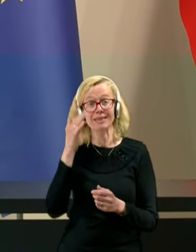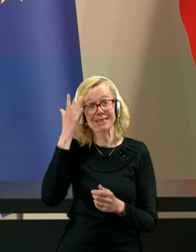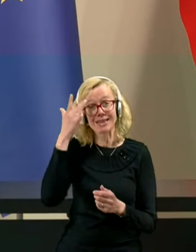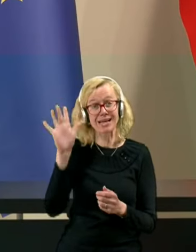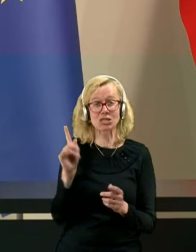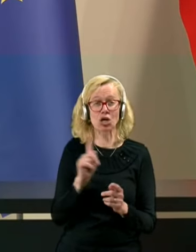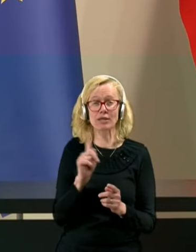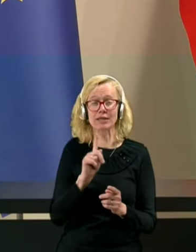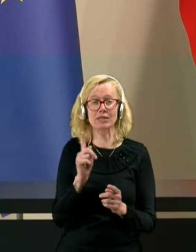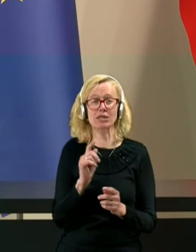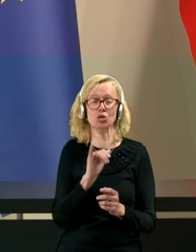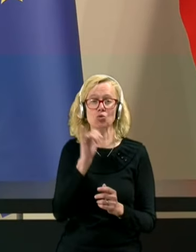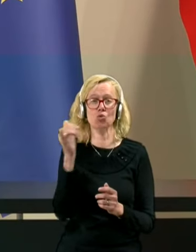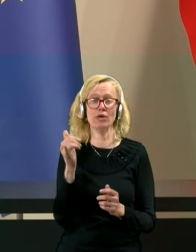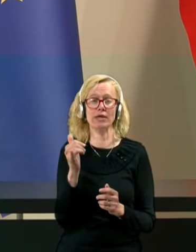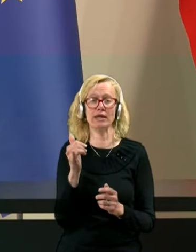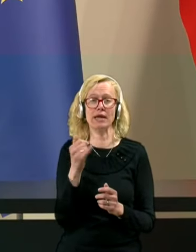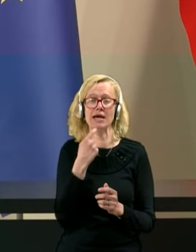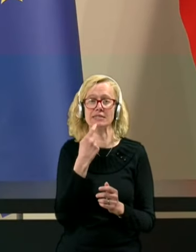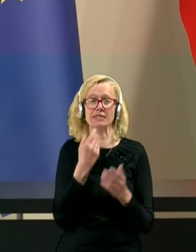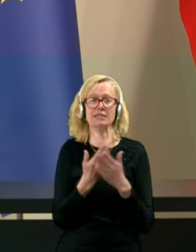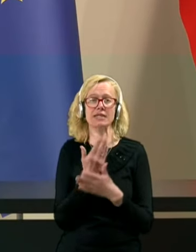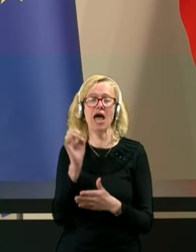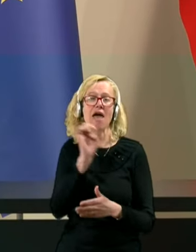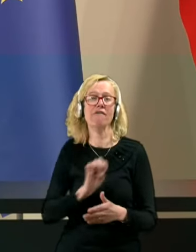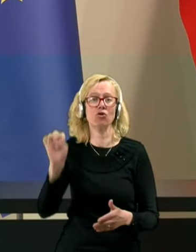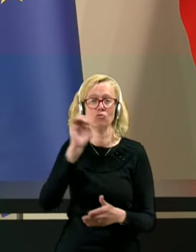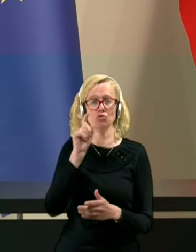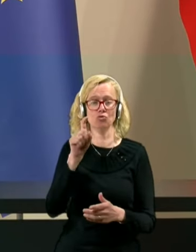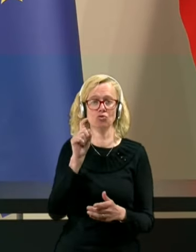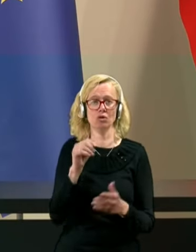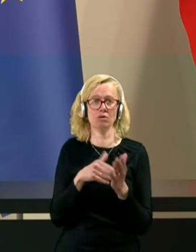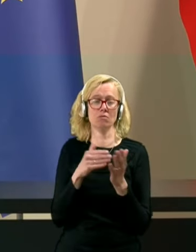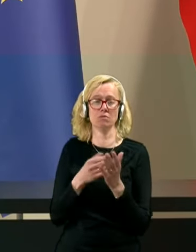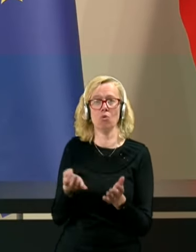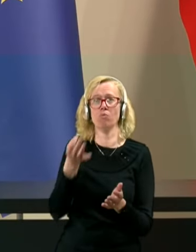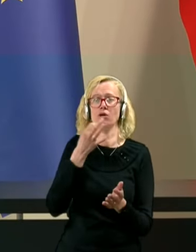evropsko tožilstvo, potem se treba vprašati, zakaj so jih sploh predlagali.